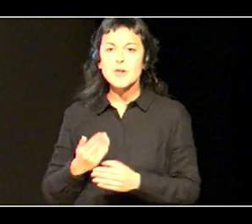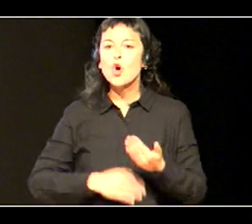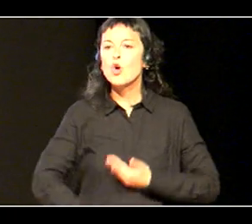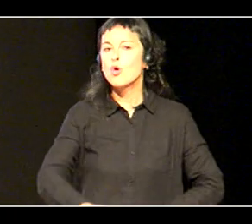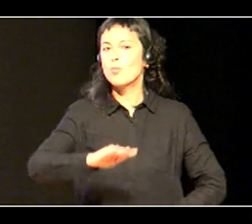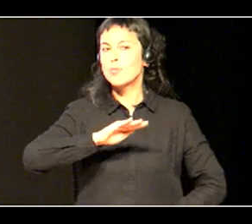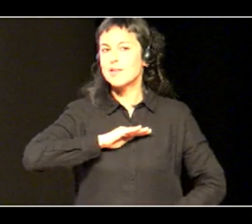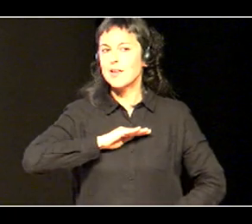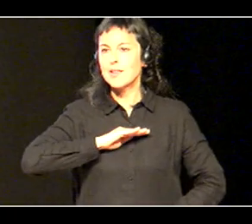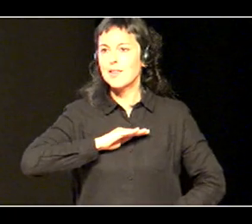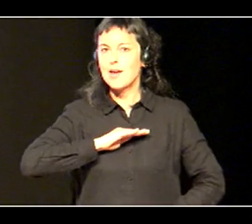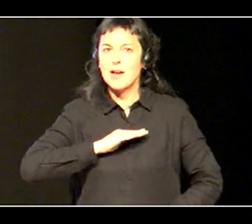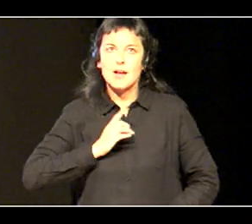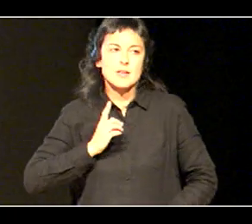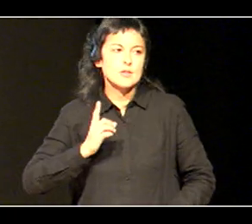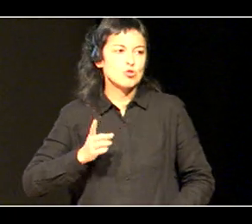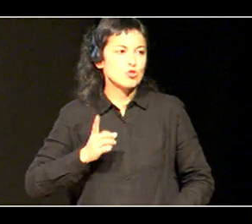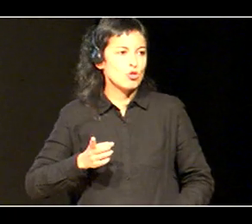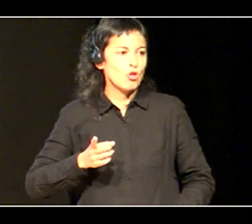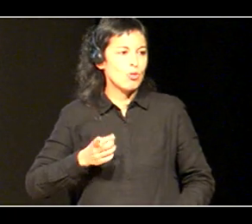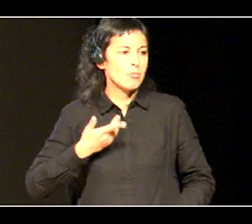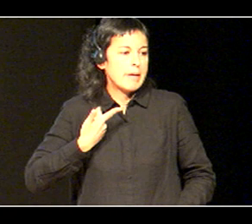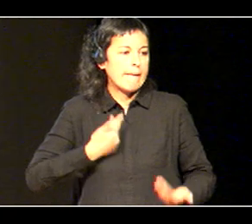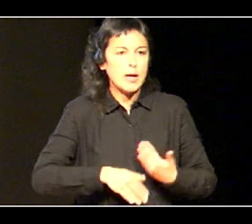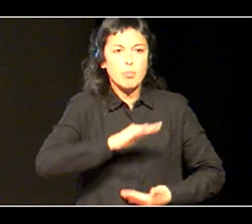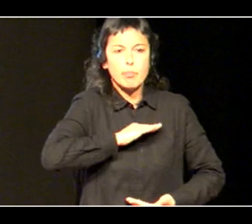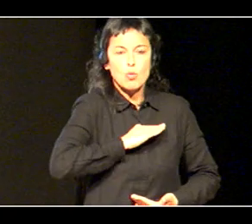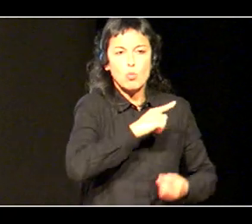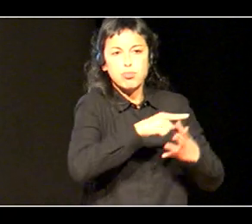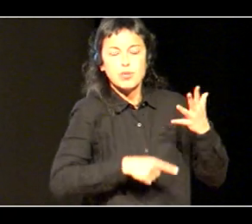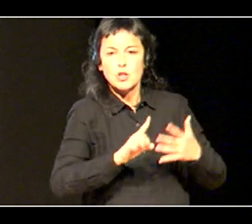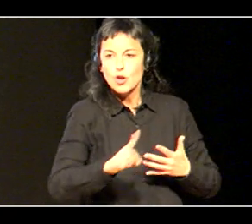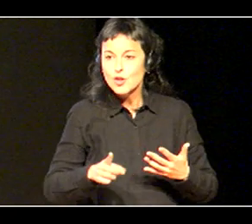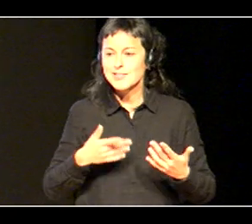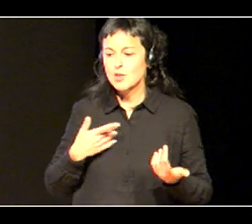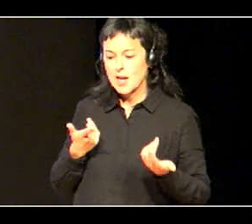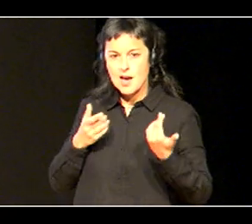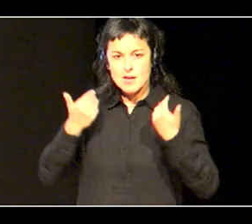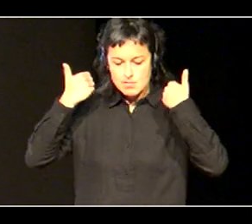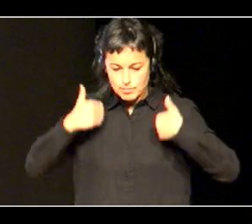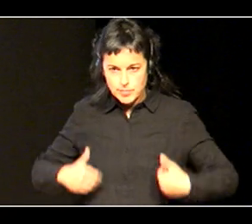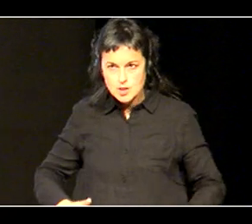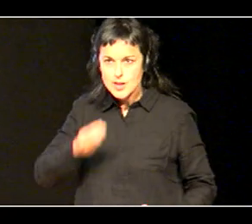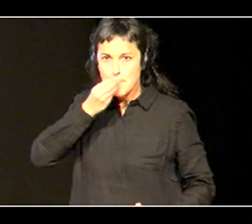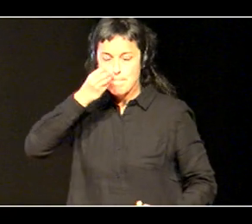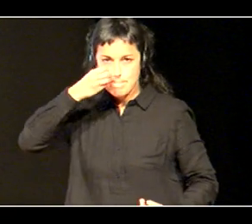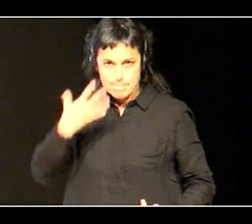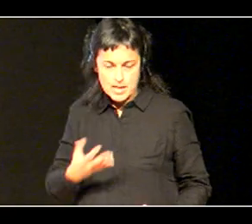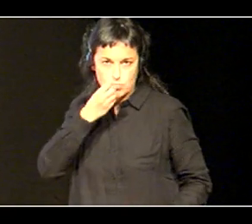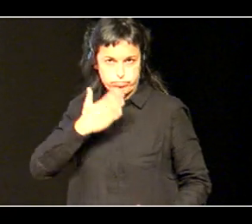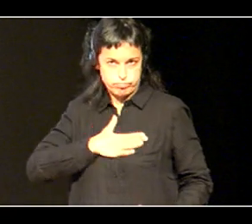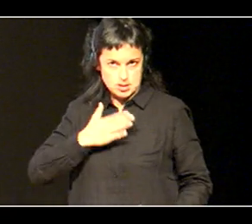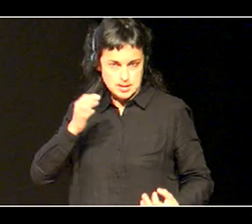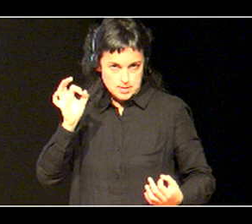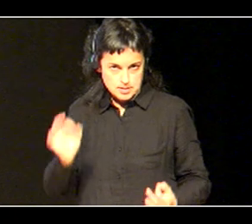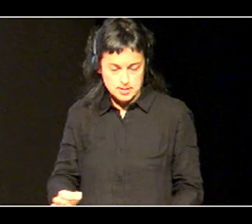kompetenteak izateko, baizik eta pertsona onak izateko, ez, balore onak garatzeko. Beraz horretan,